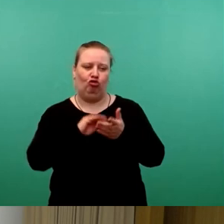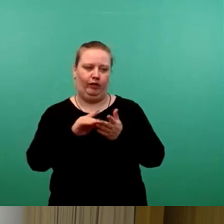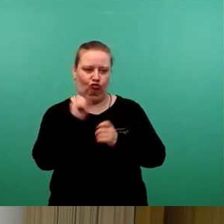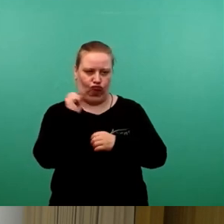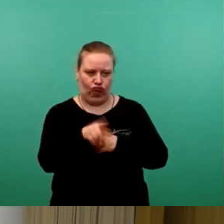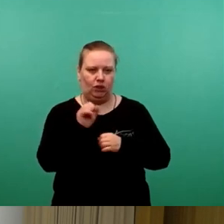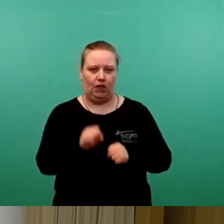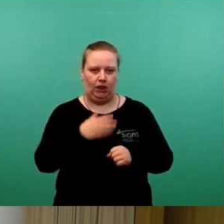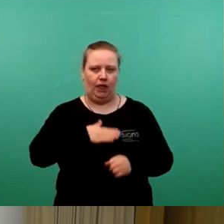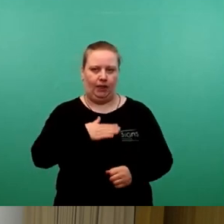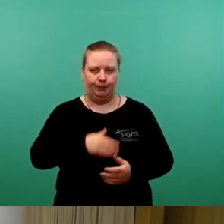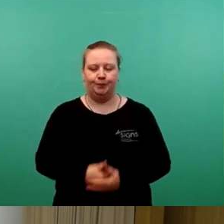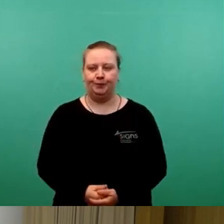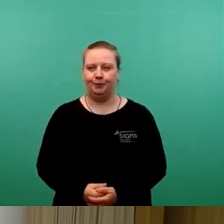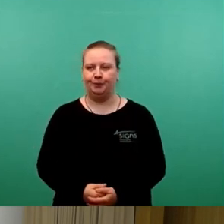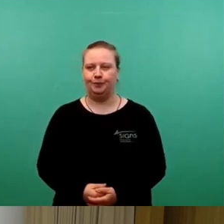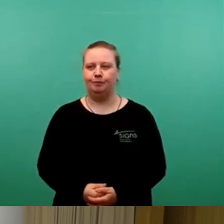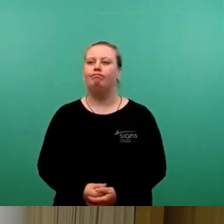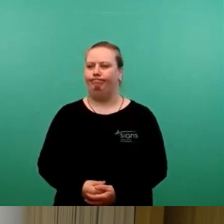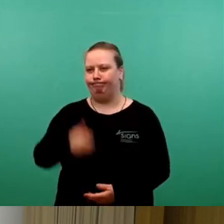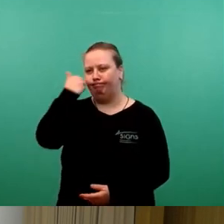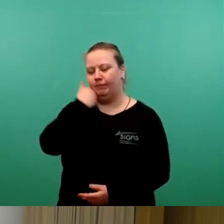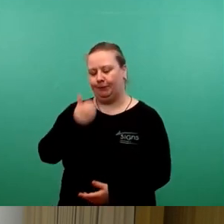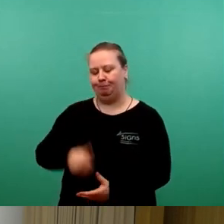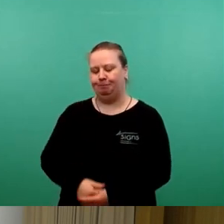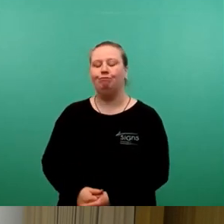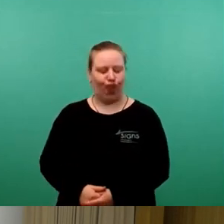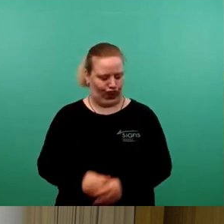bewerkstelligen. Dann würde ich darum bitten. Vielen Dank. Okay.